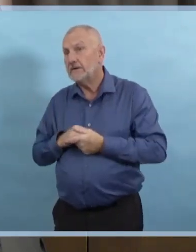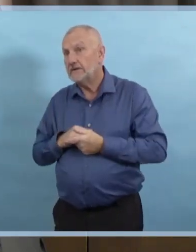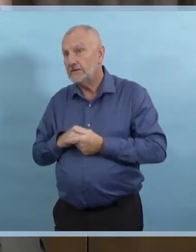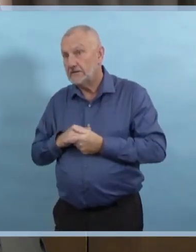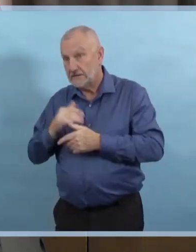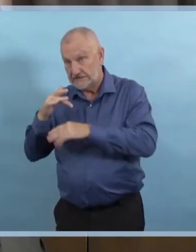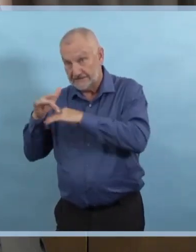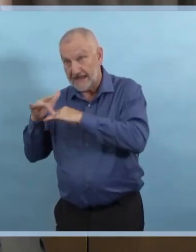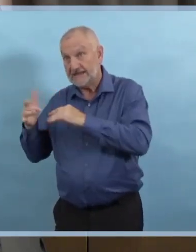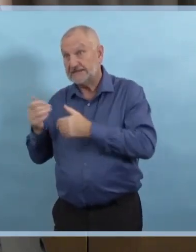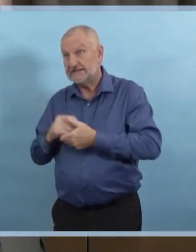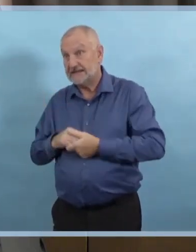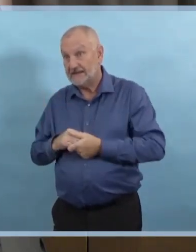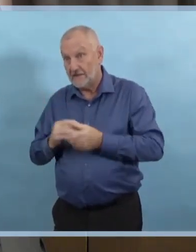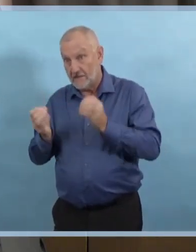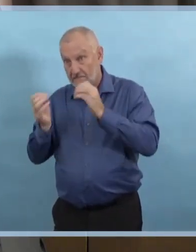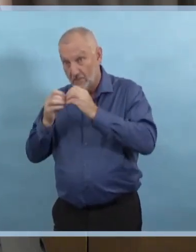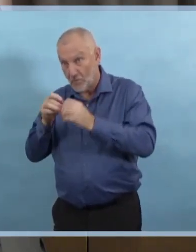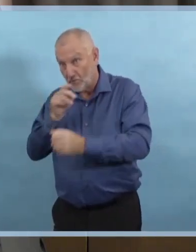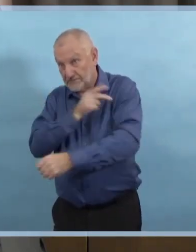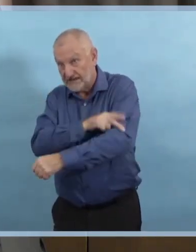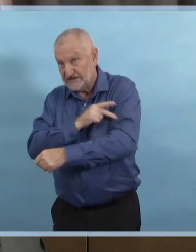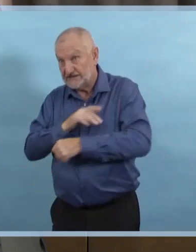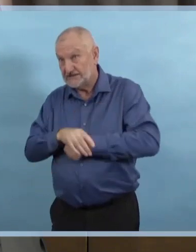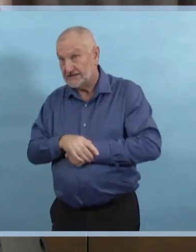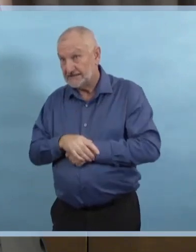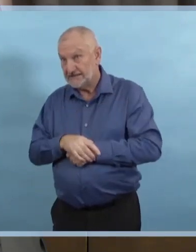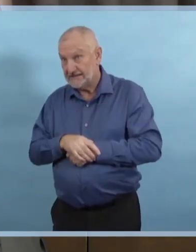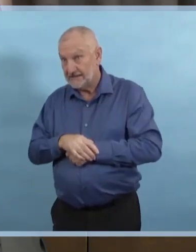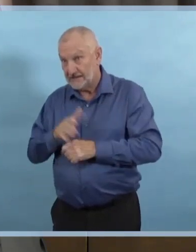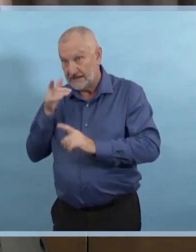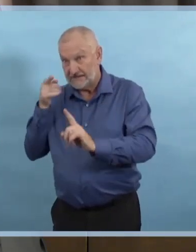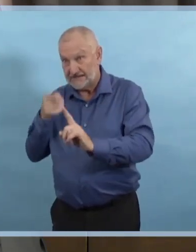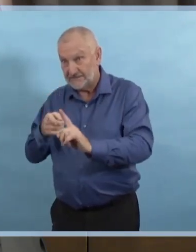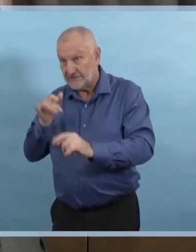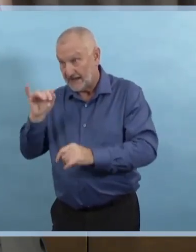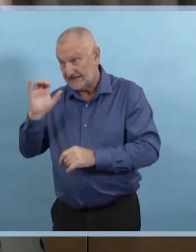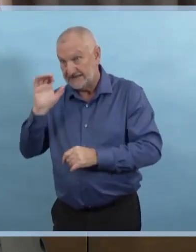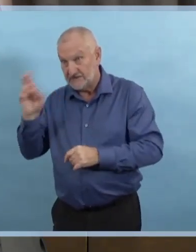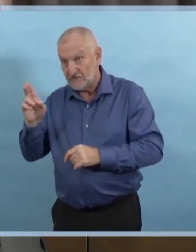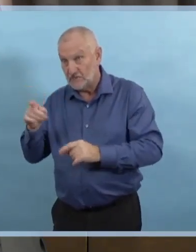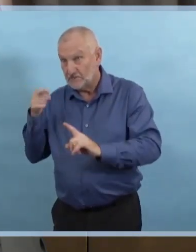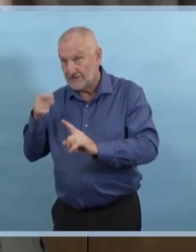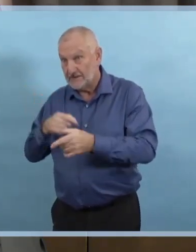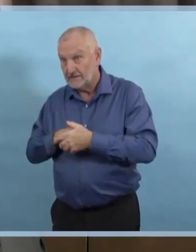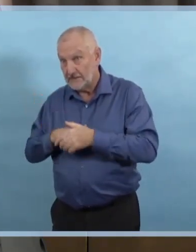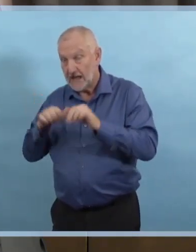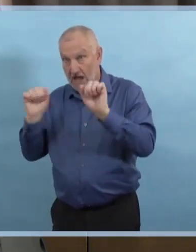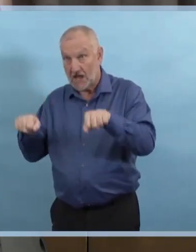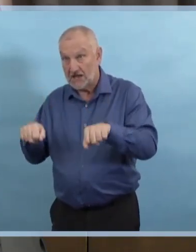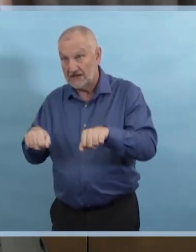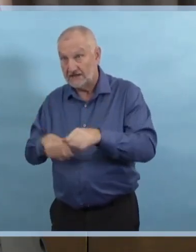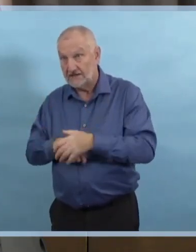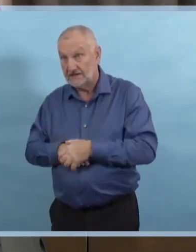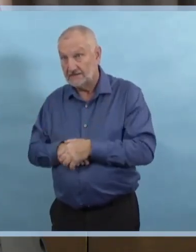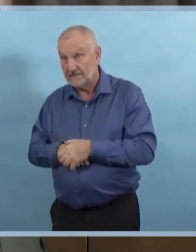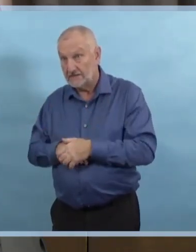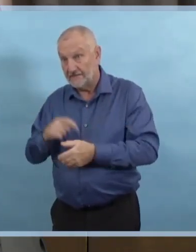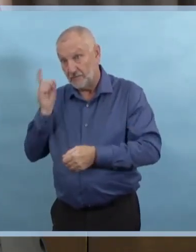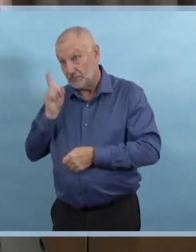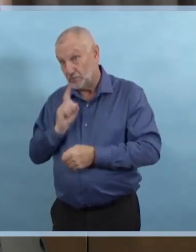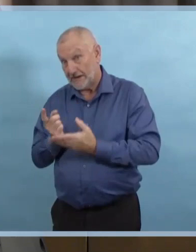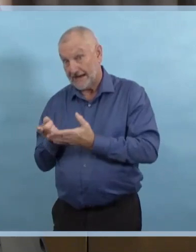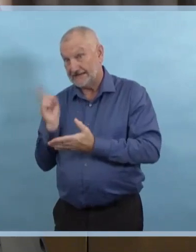certainement, nous devenons plus occupés que nous l'étions la semaine dernière. Donc, je ne sais pas en termes de couleurs,